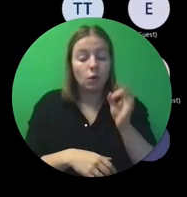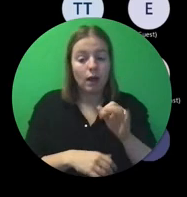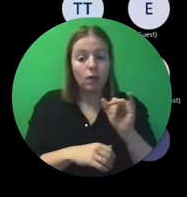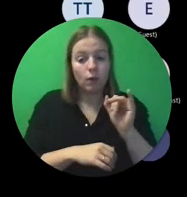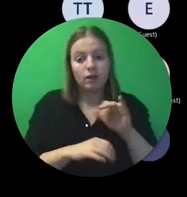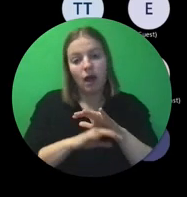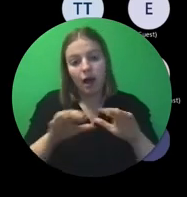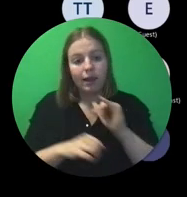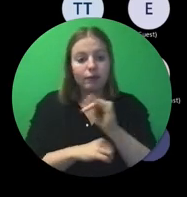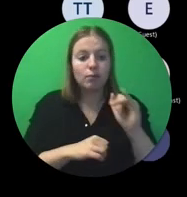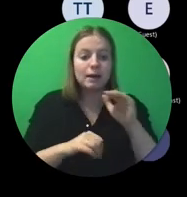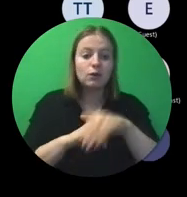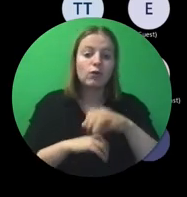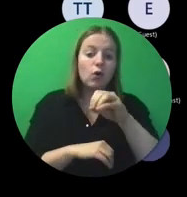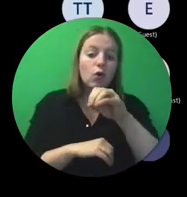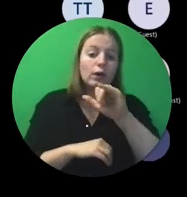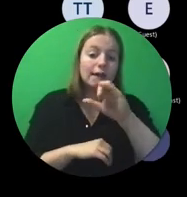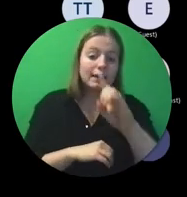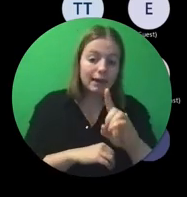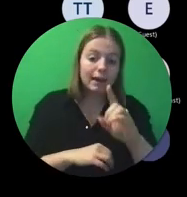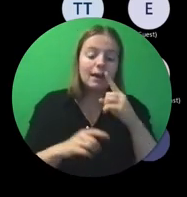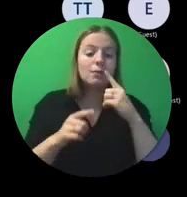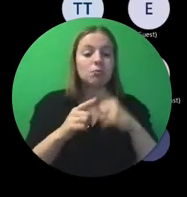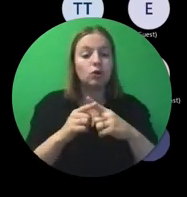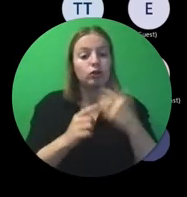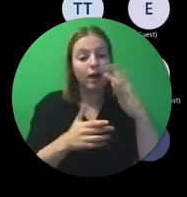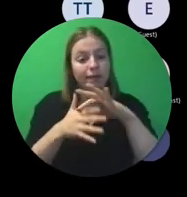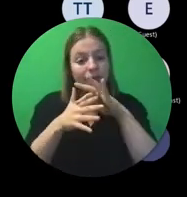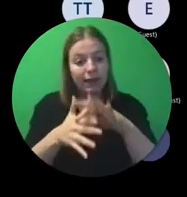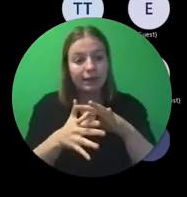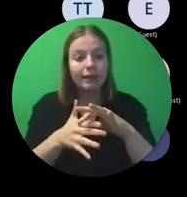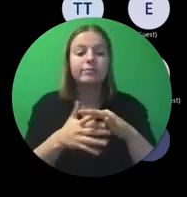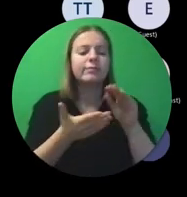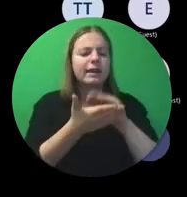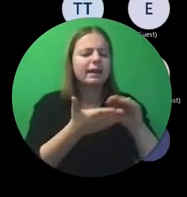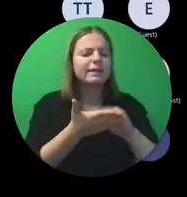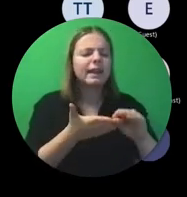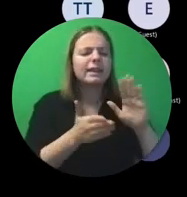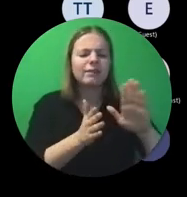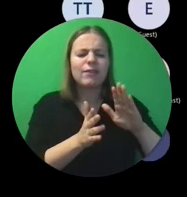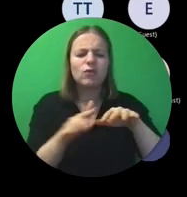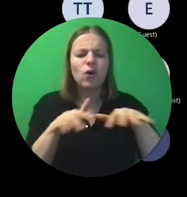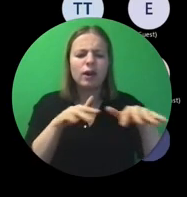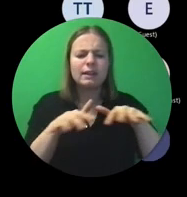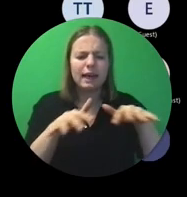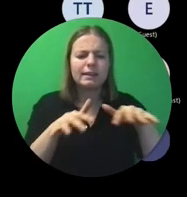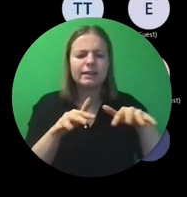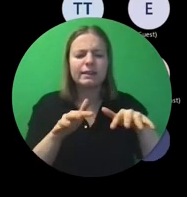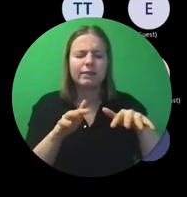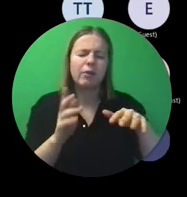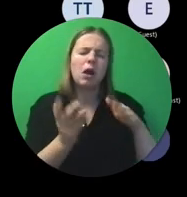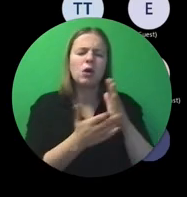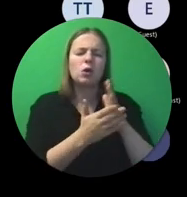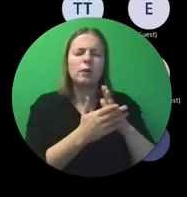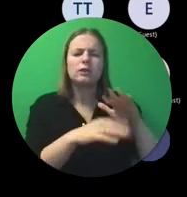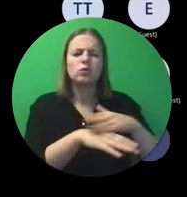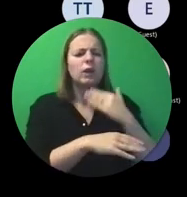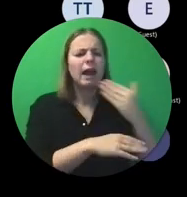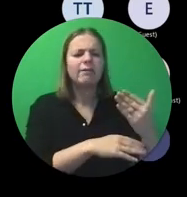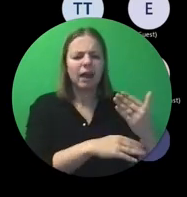over de OID en de handleiding. Dus dat is de registratie van de organisaties. Heb je gedaan als je een aanvraag moest doen, of die